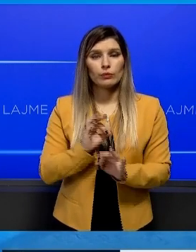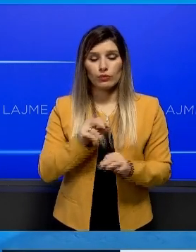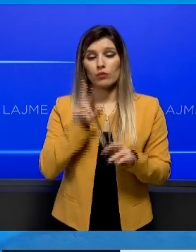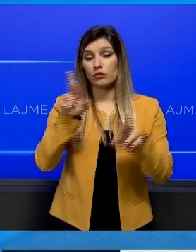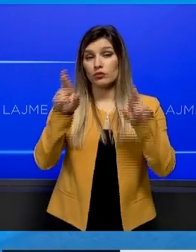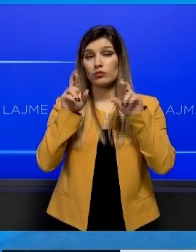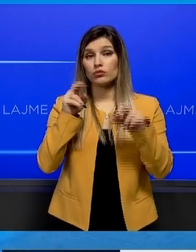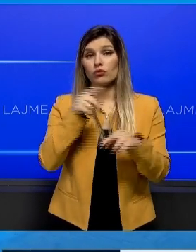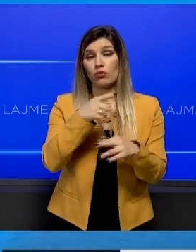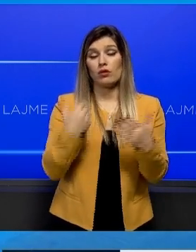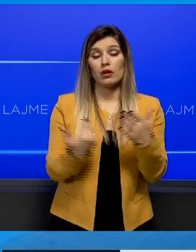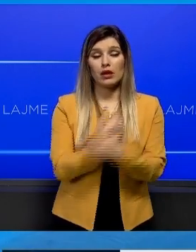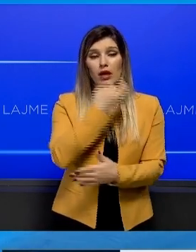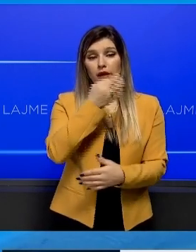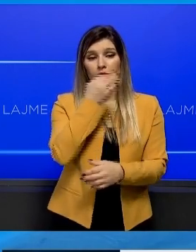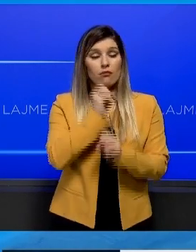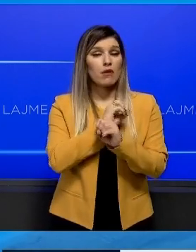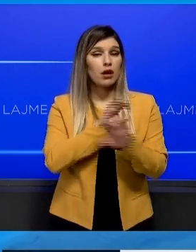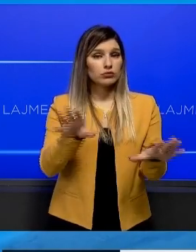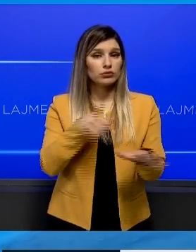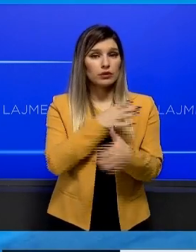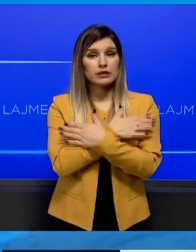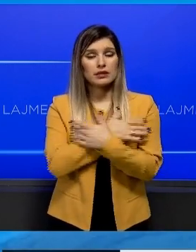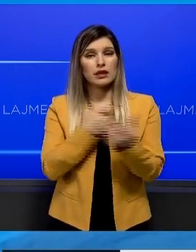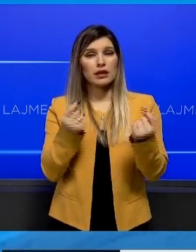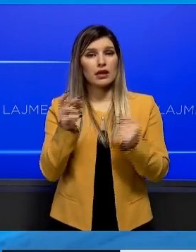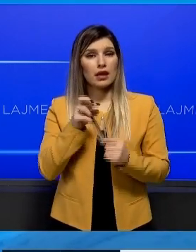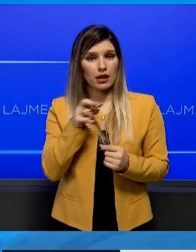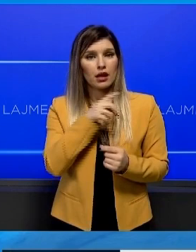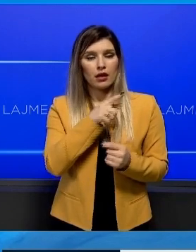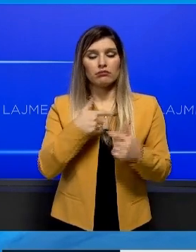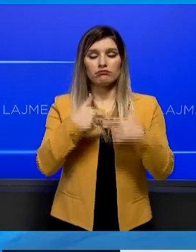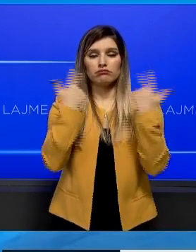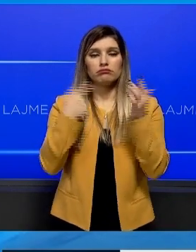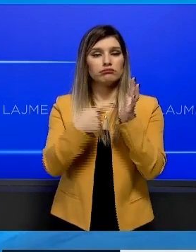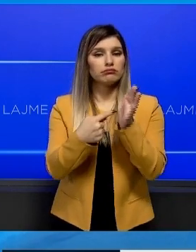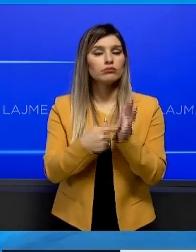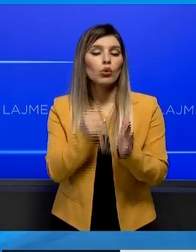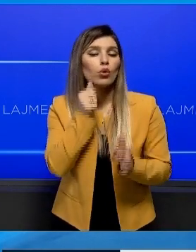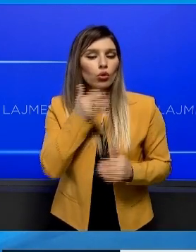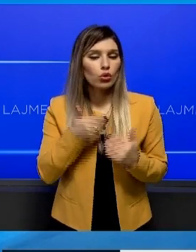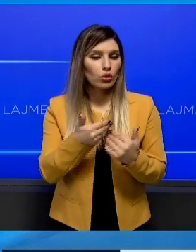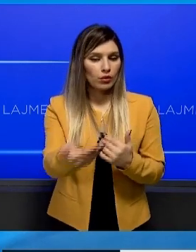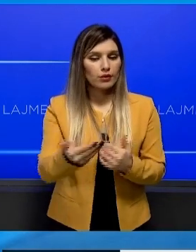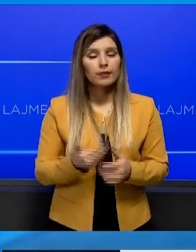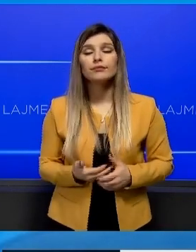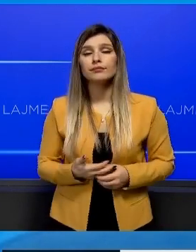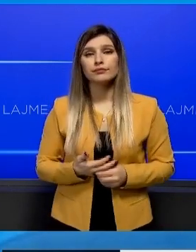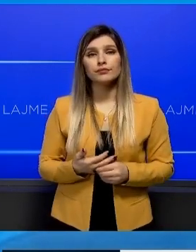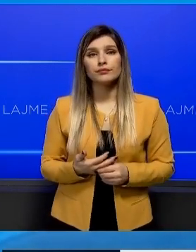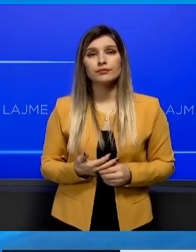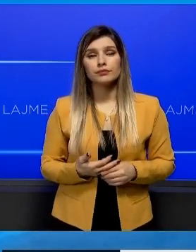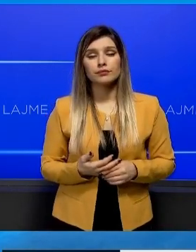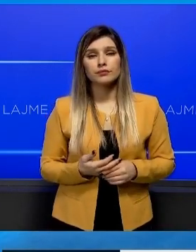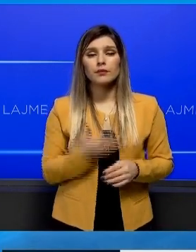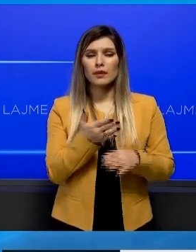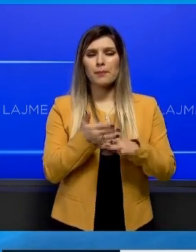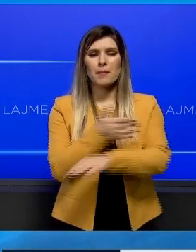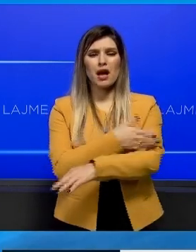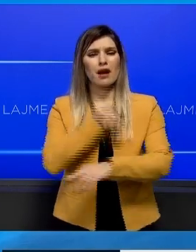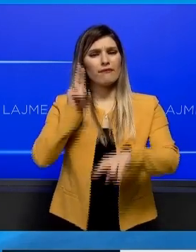regulatorit do të shërëj këtë qështjen në djetjet në vijem. Para sot mërë e vendimi,